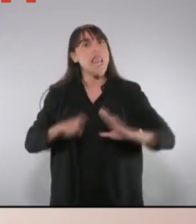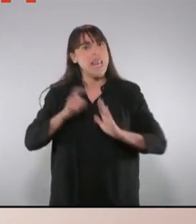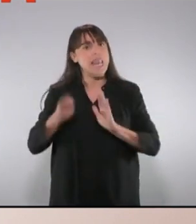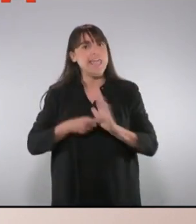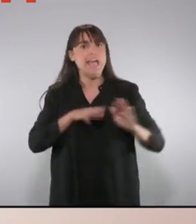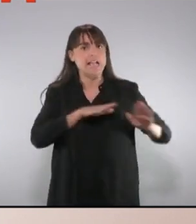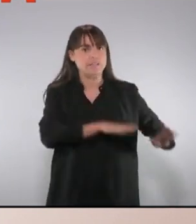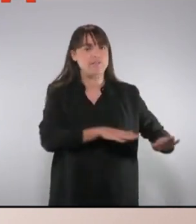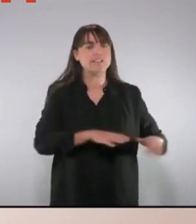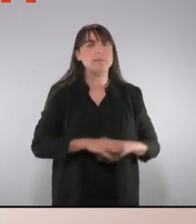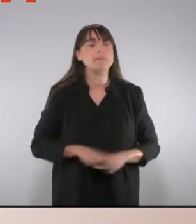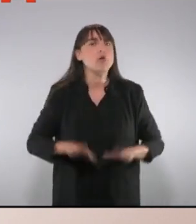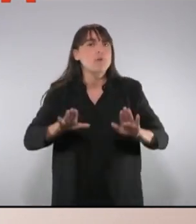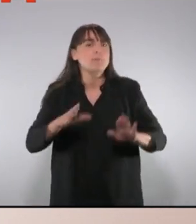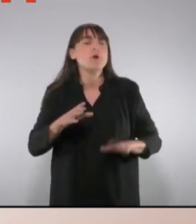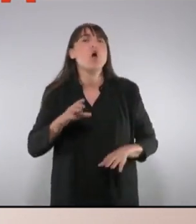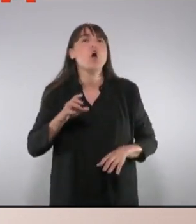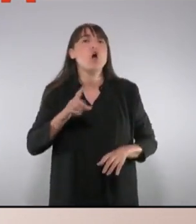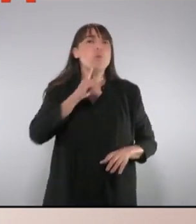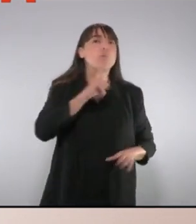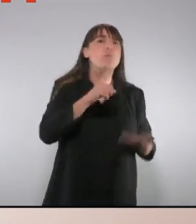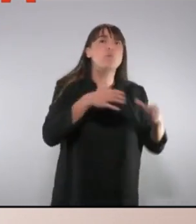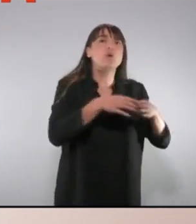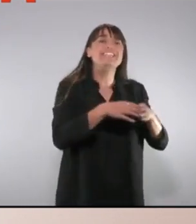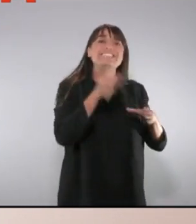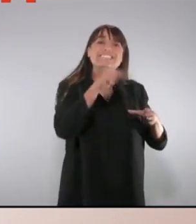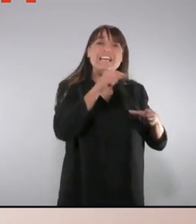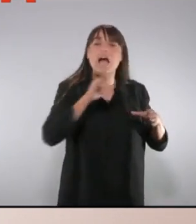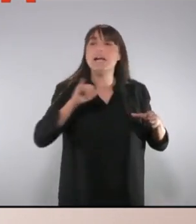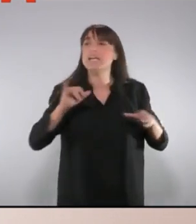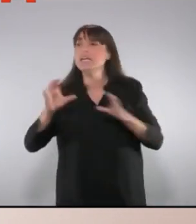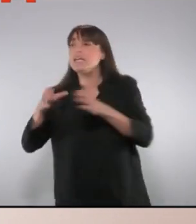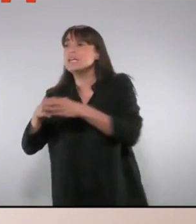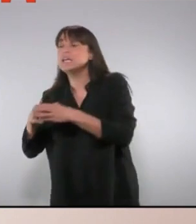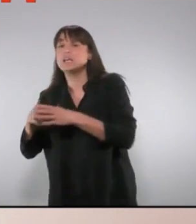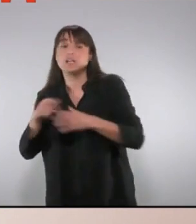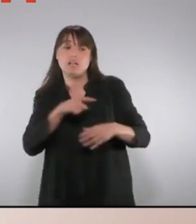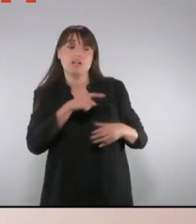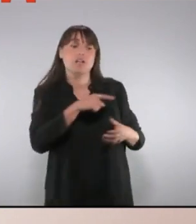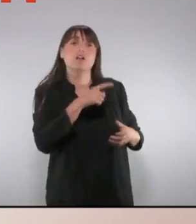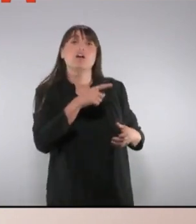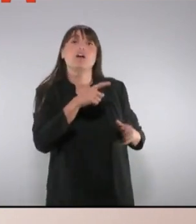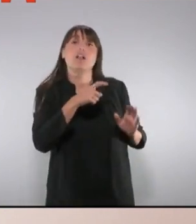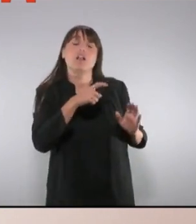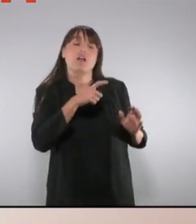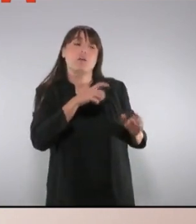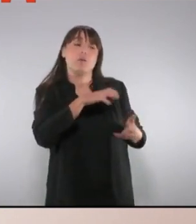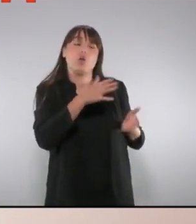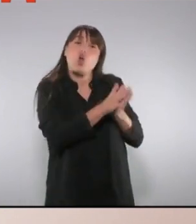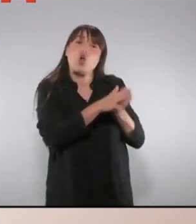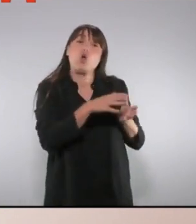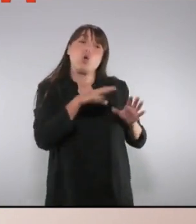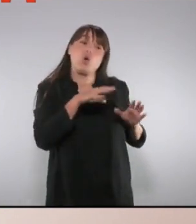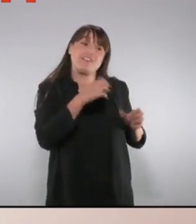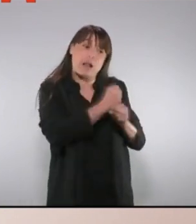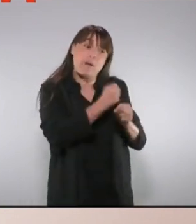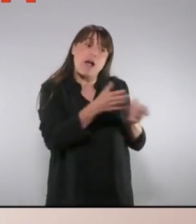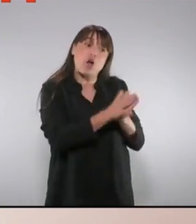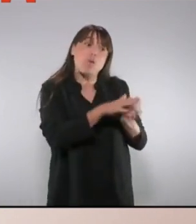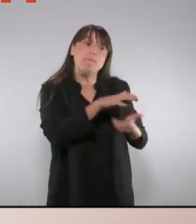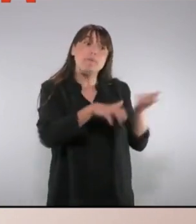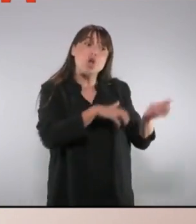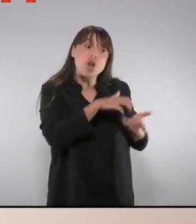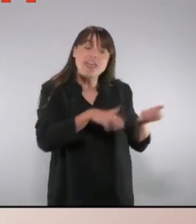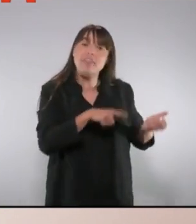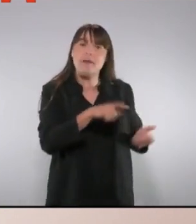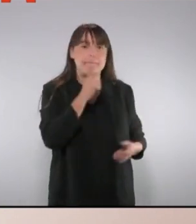Quina és la diferència que els policies tenen en el monopoli de l'ús de la violència per fer complir les lleis. I el paper ho aguanta